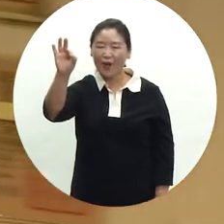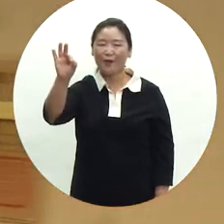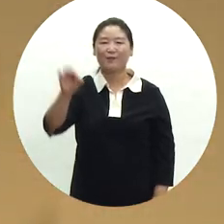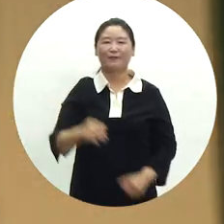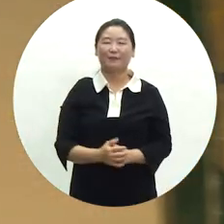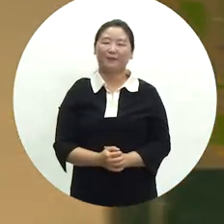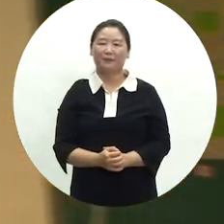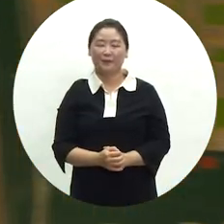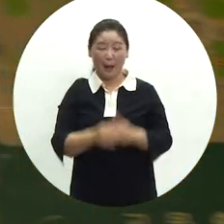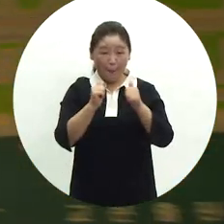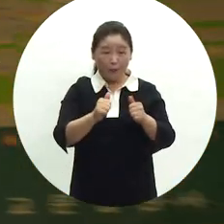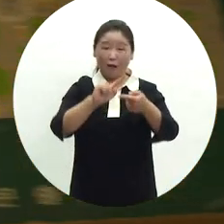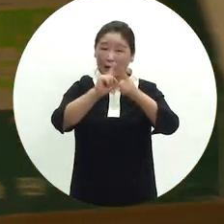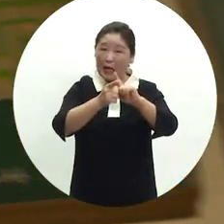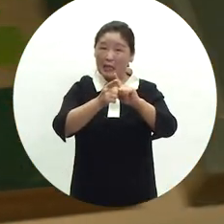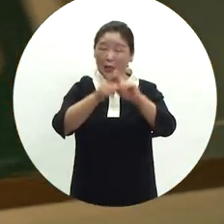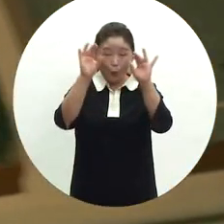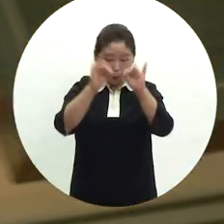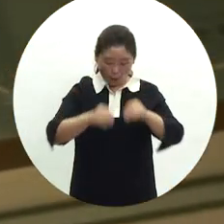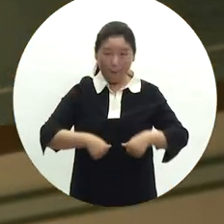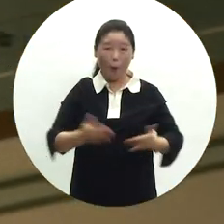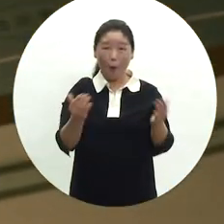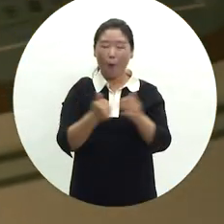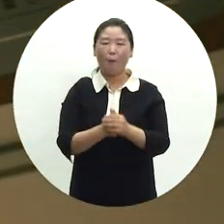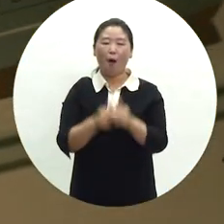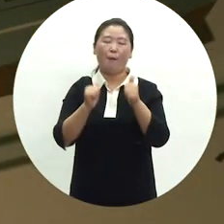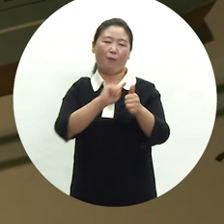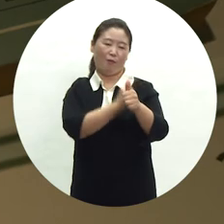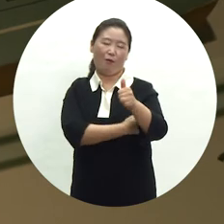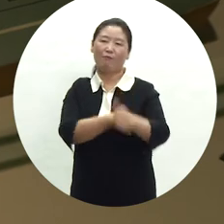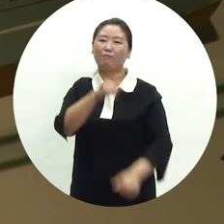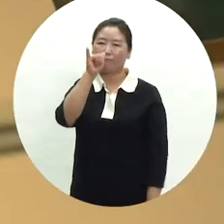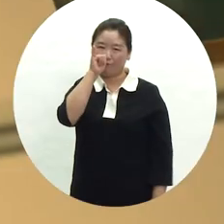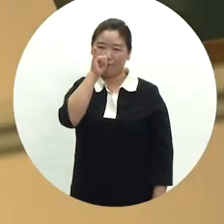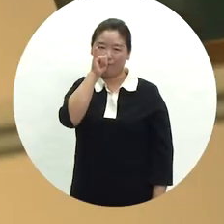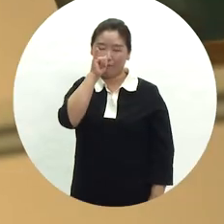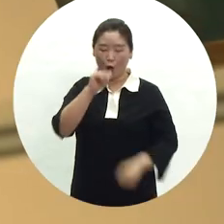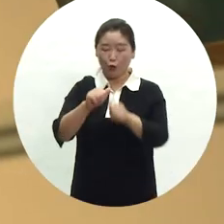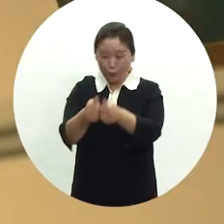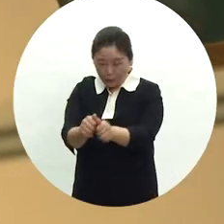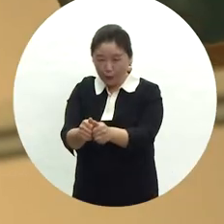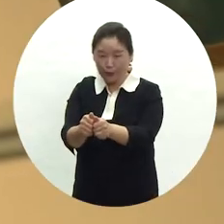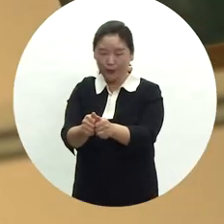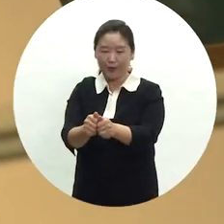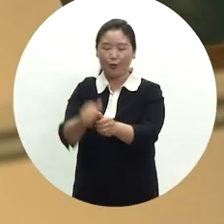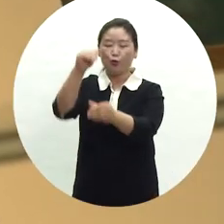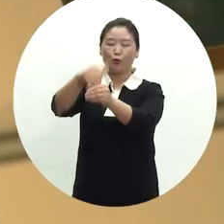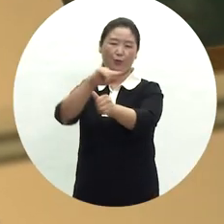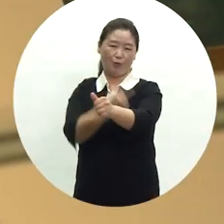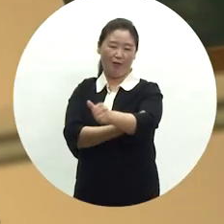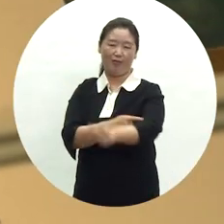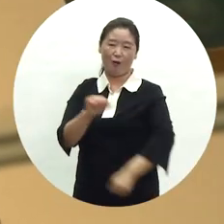인정받고 법정 대리인의 동의 없이 법률 행위를 행사할 수 있음을 주민룩증, 투표권,